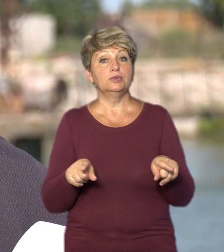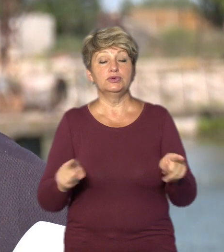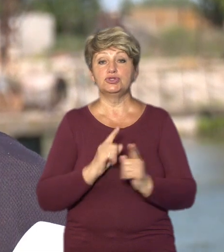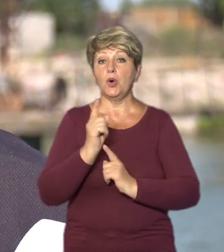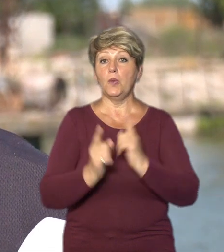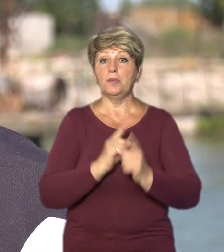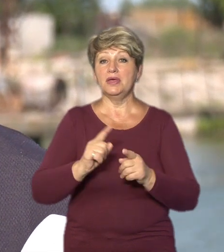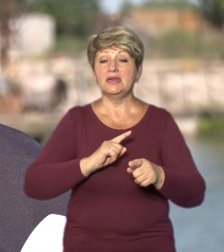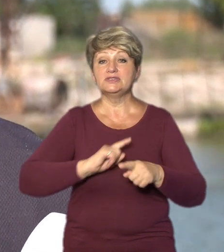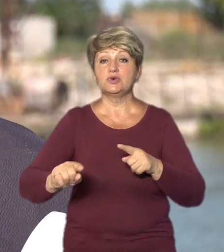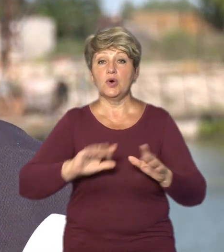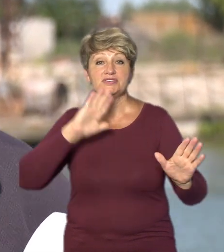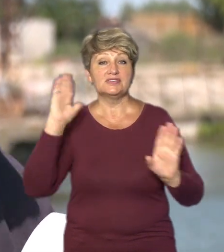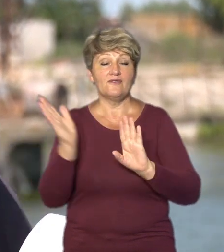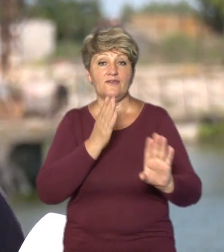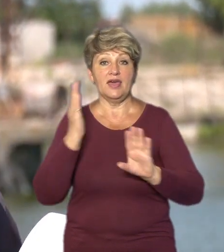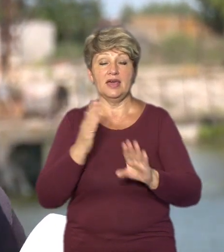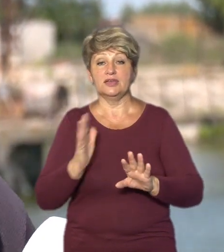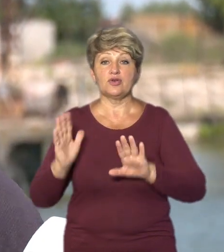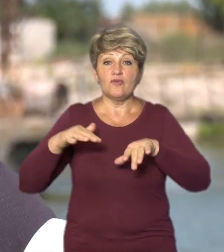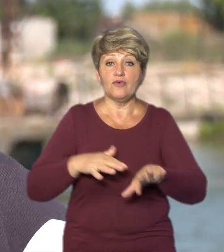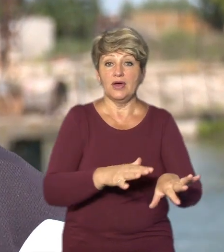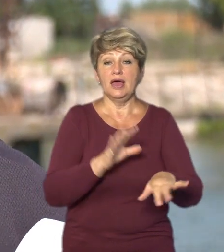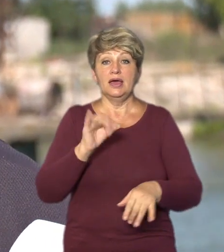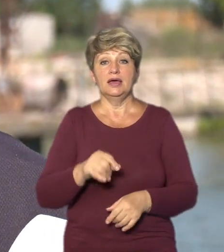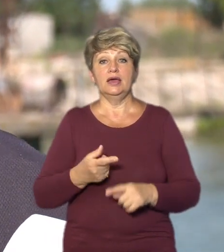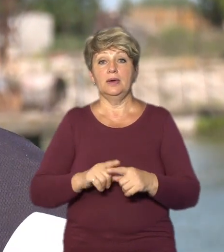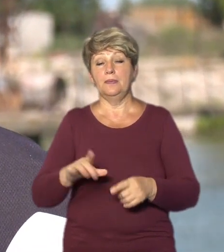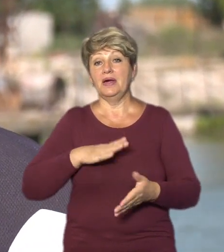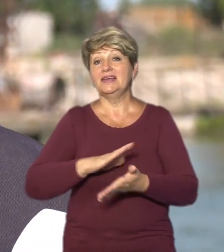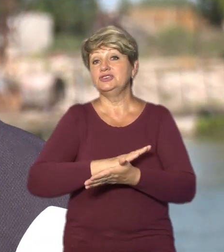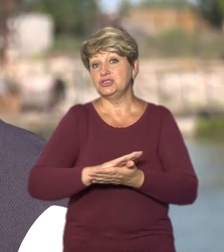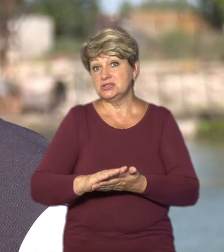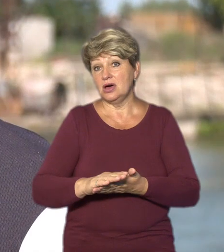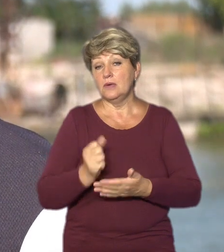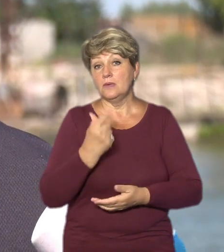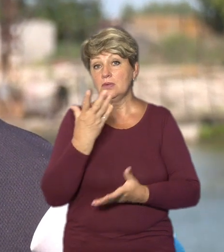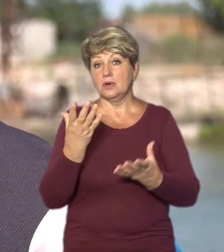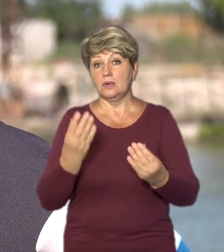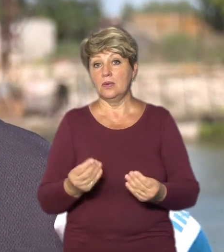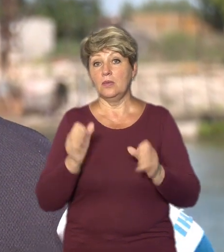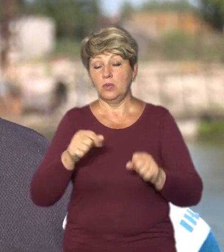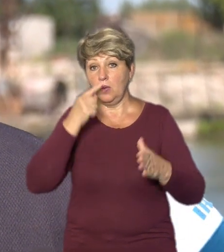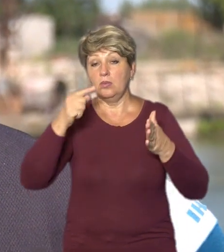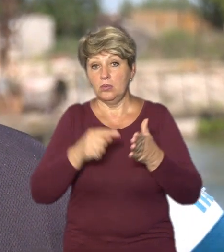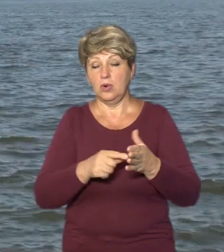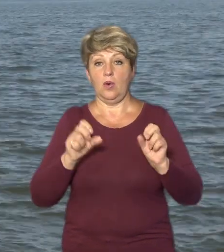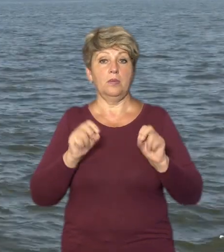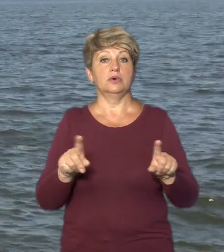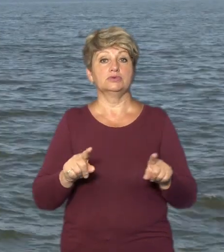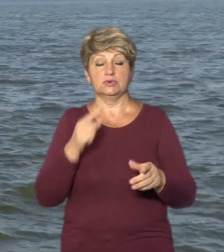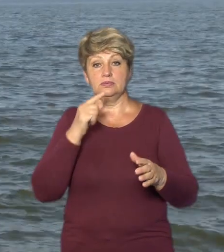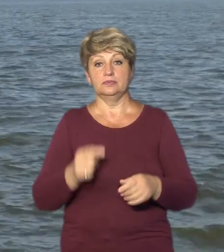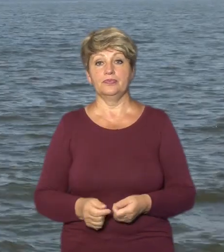швидкість вітру, міняється течія, і ділянка, на якій ми сьогодні працювали, вона чиста, через декілька днів може бути знову потенційно небезпечна.